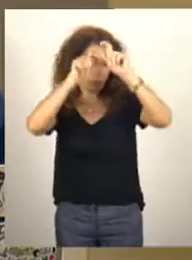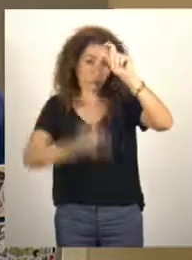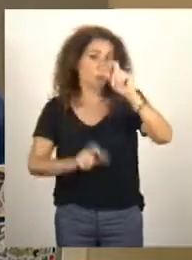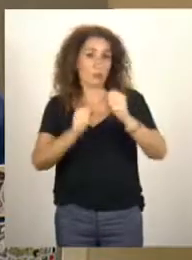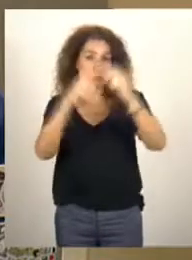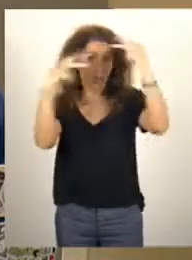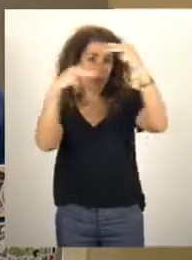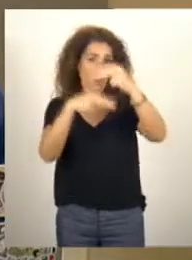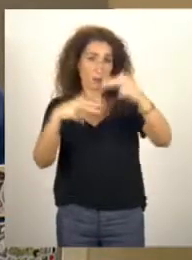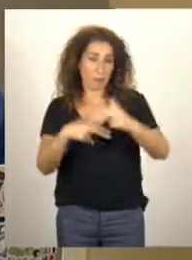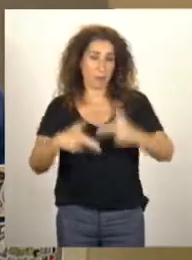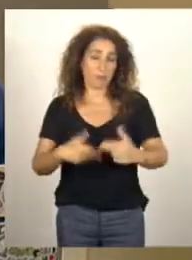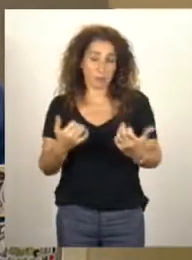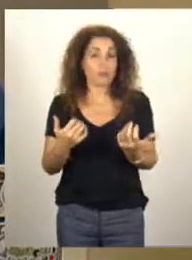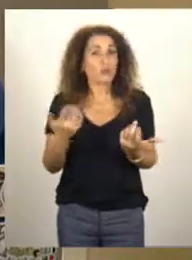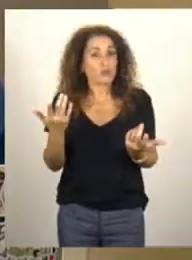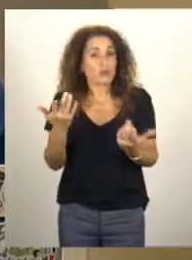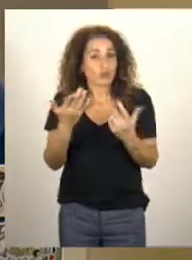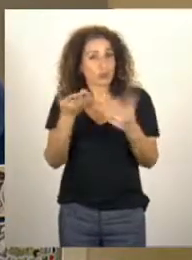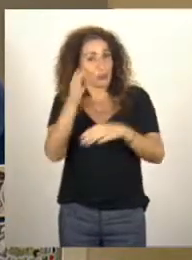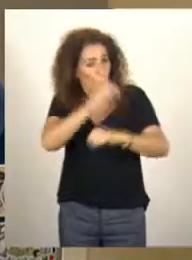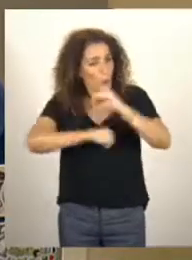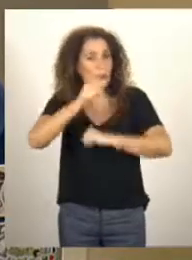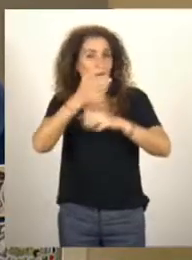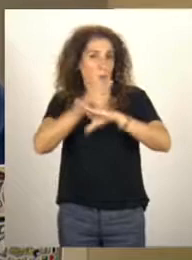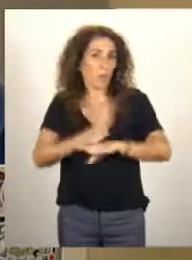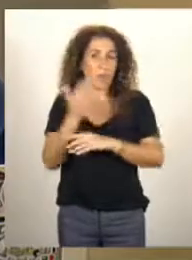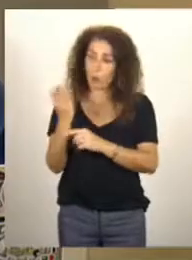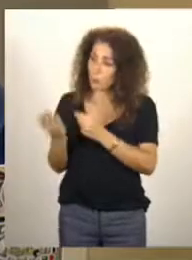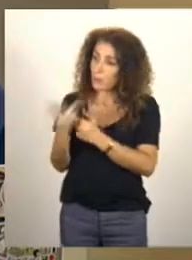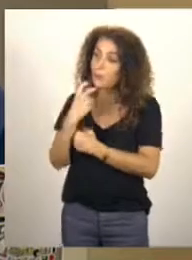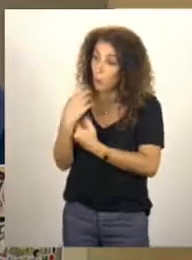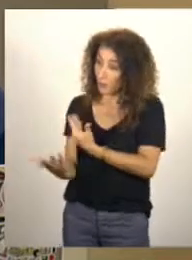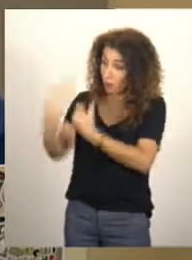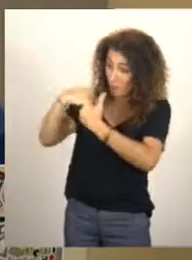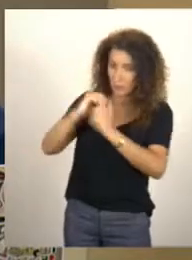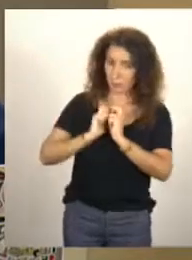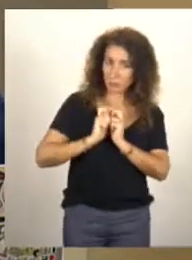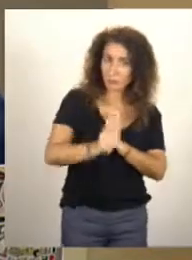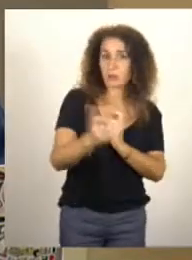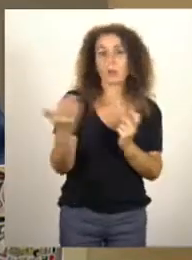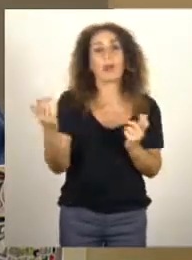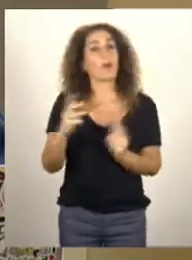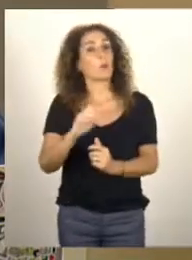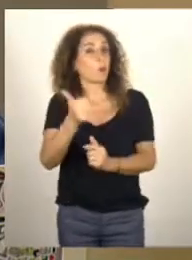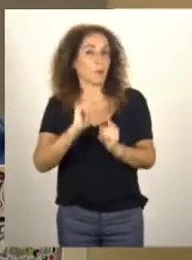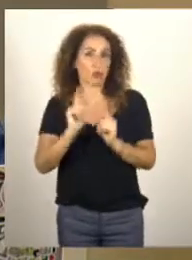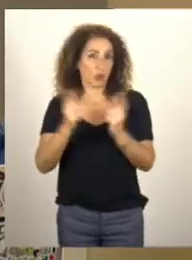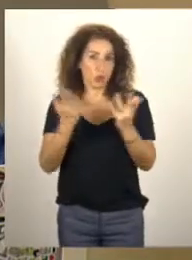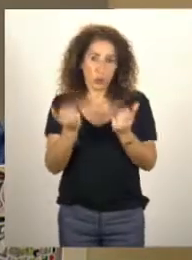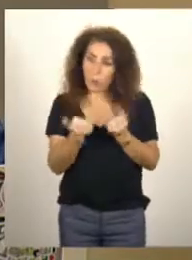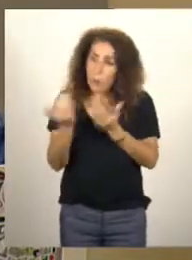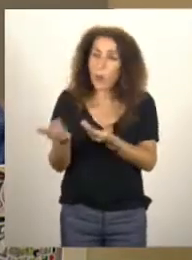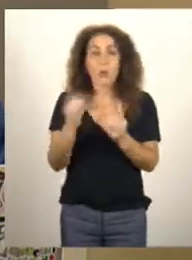étapes pour que les citoyens puissent participer à cette procédure. La première étant la proposition de